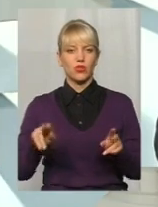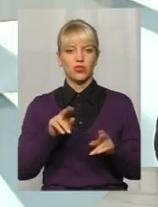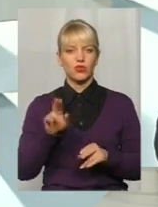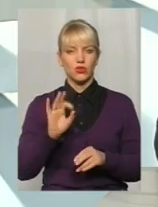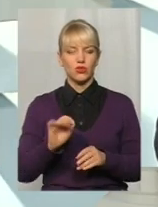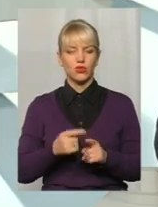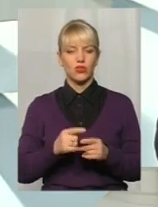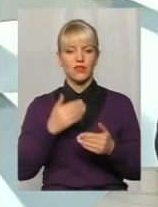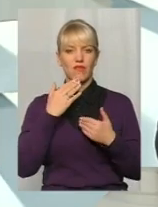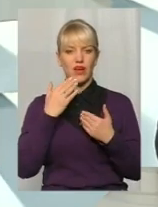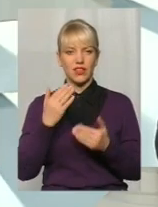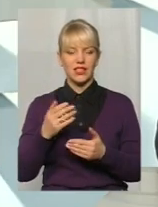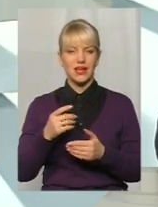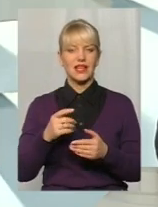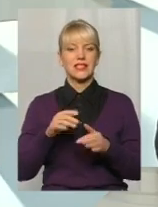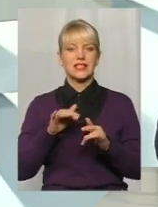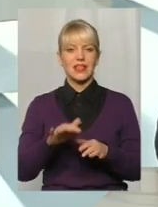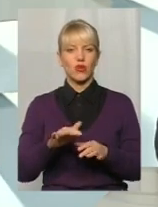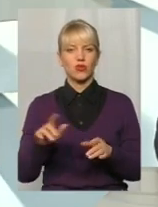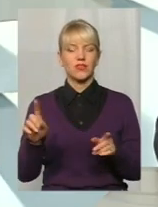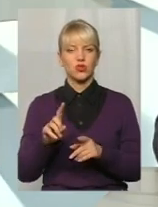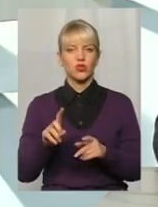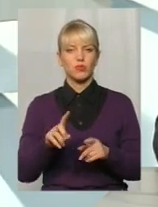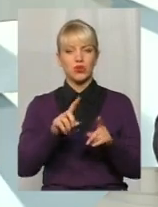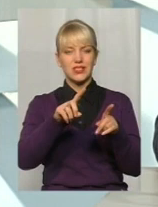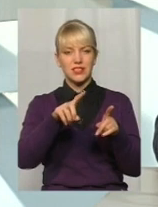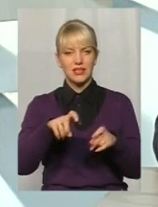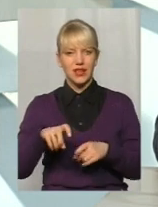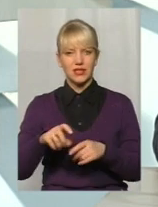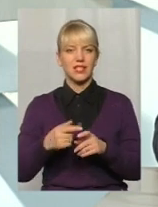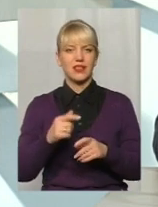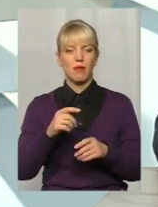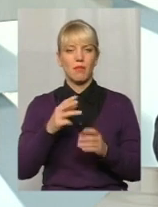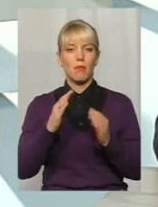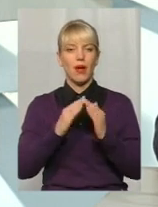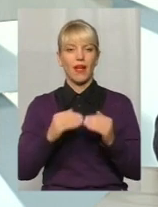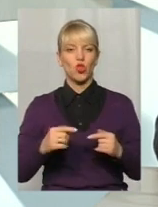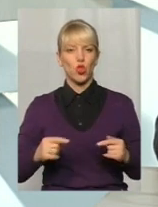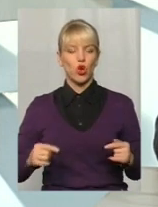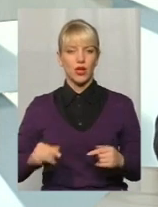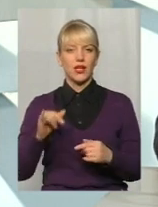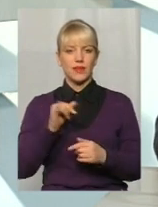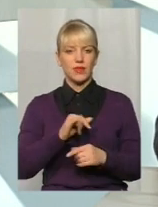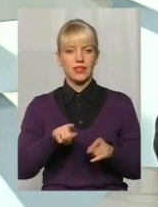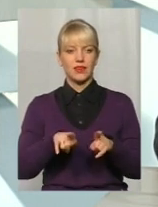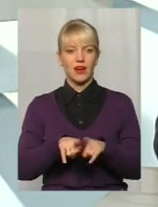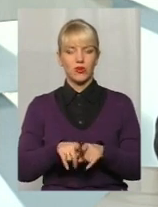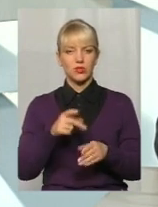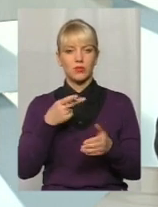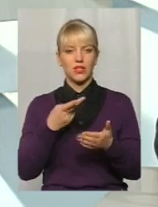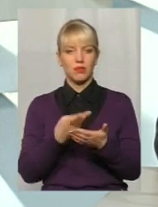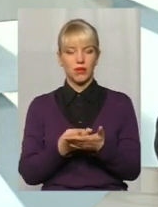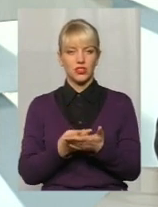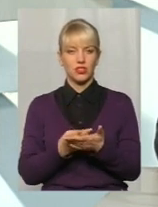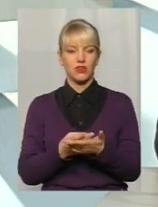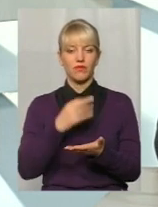стягнення на майно боржника з метою погашення заборгованості. Також передбачено